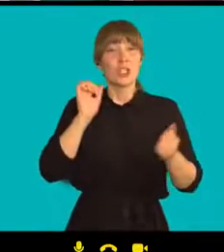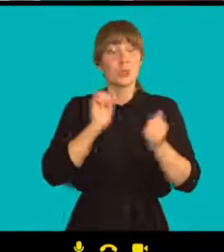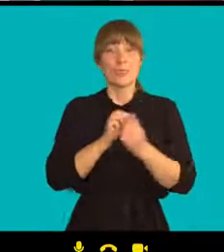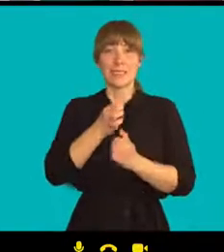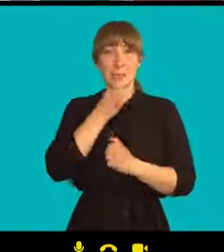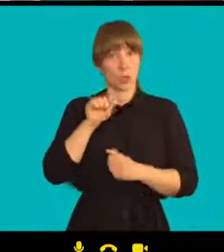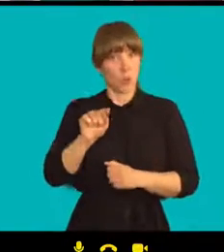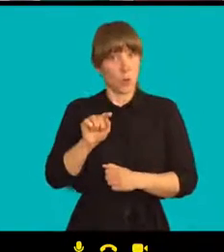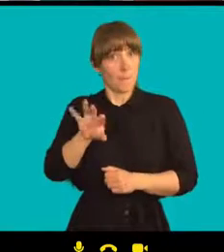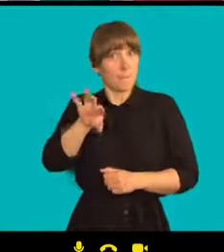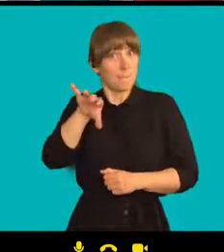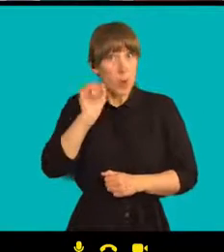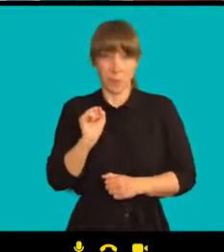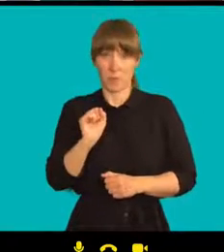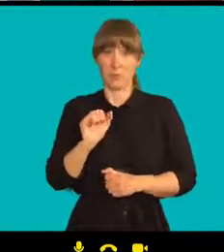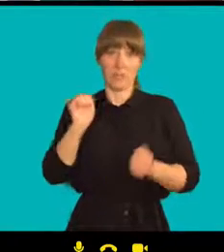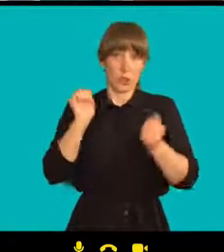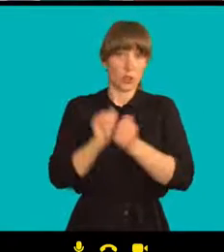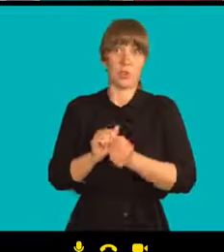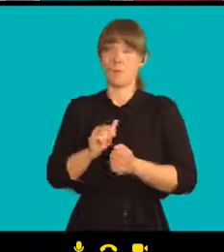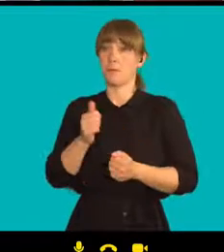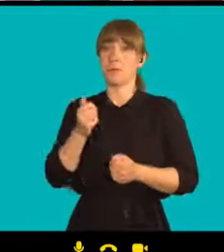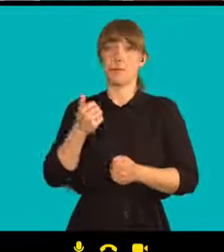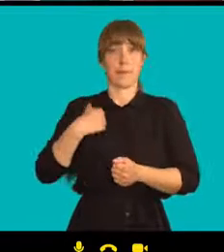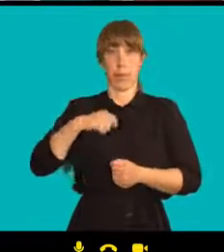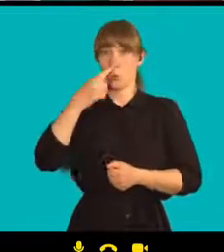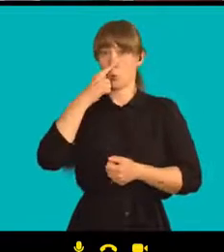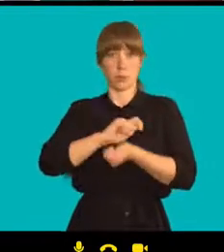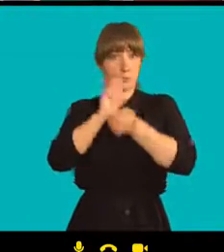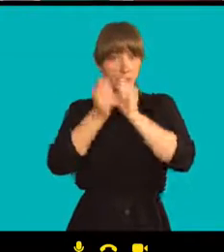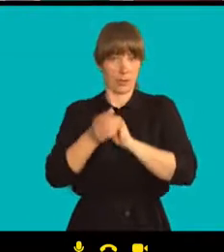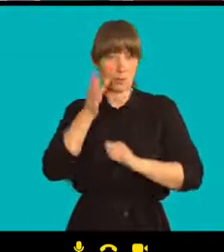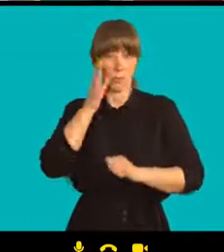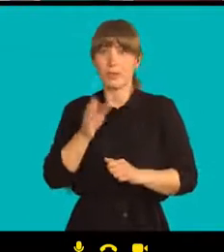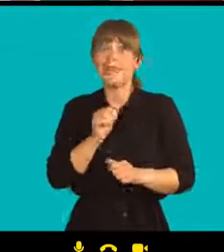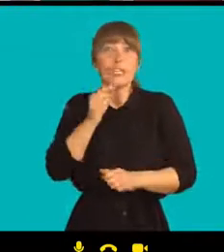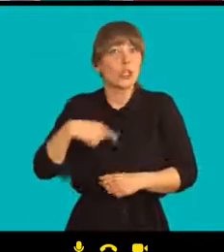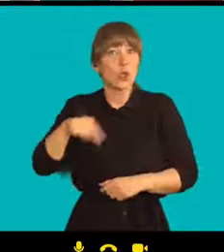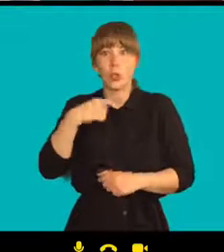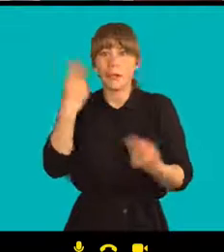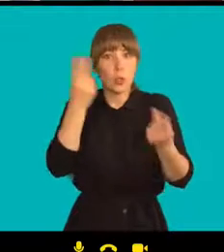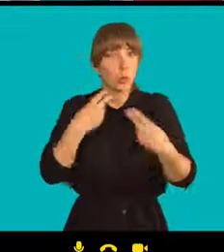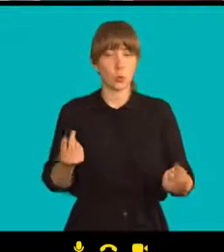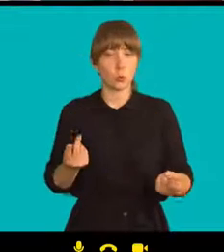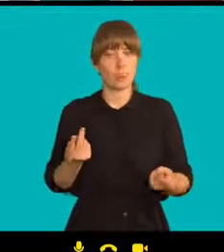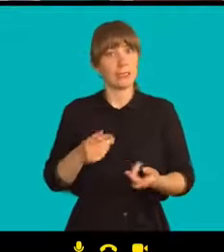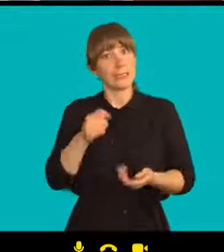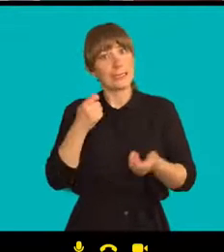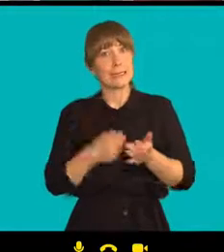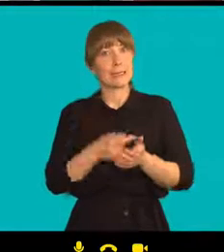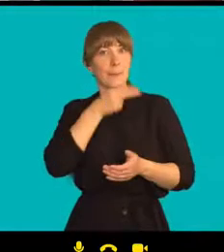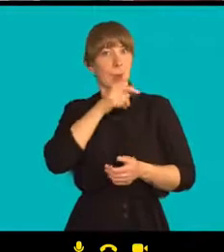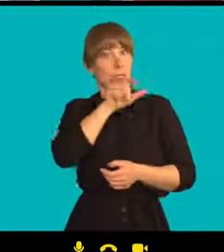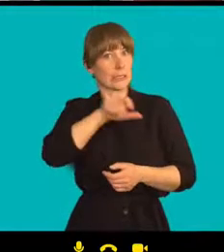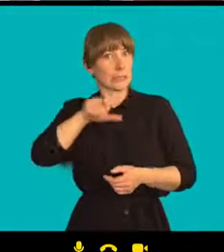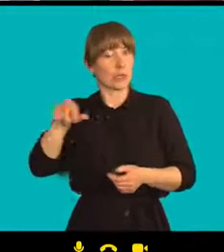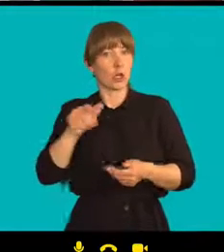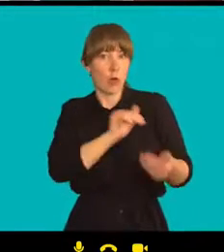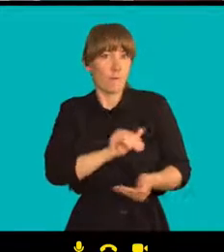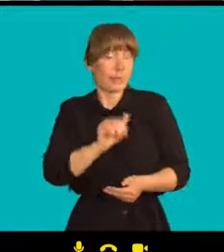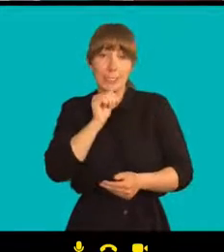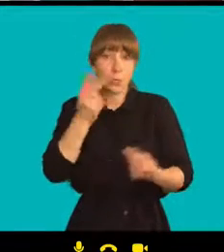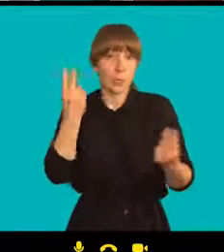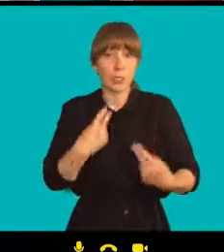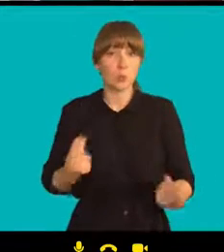mohla změnit. To je ta nejdůležitější otázka. Nikdo to nechápe. Ale jak jste viděli ve filmu?